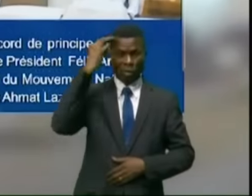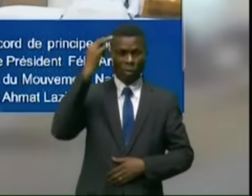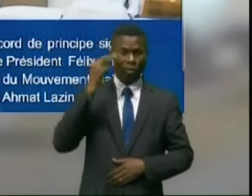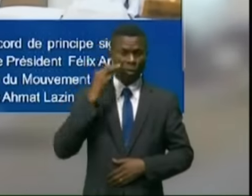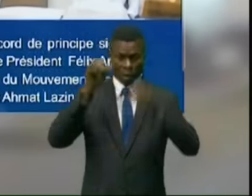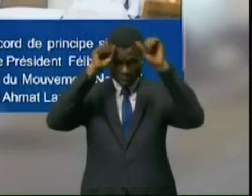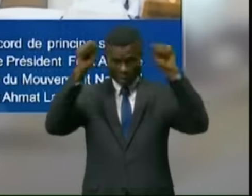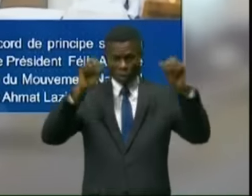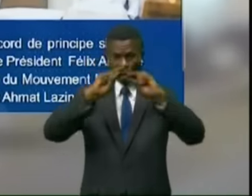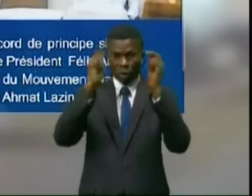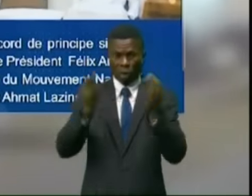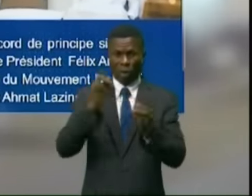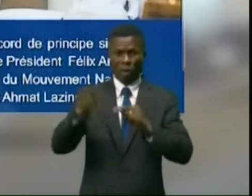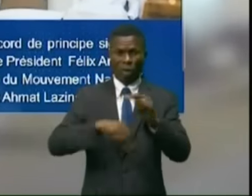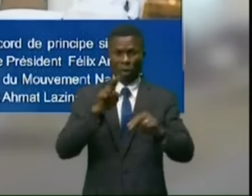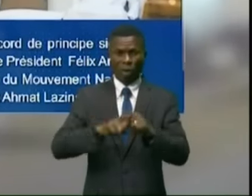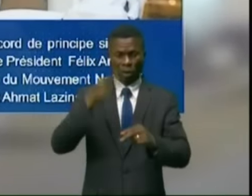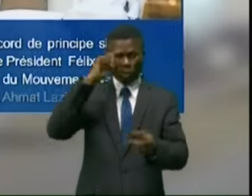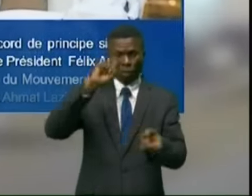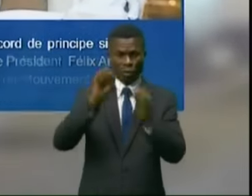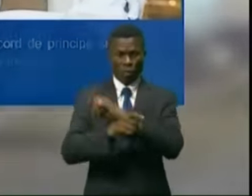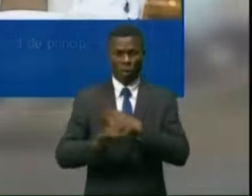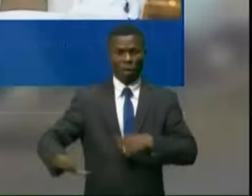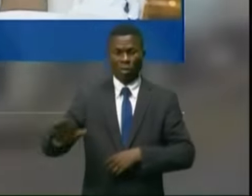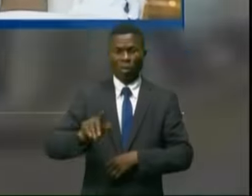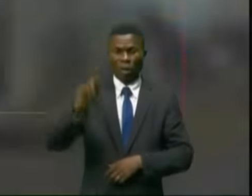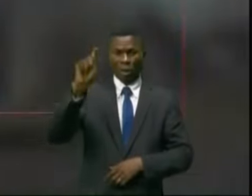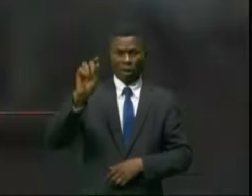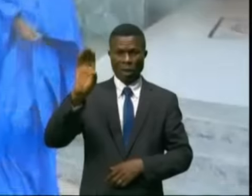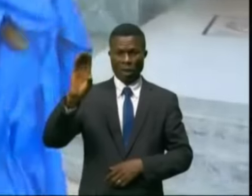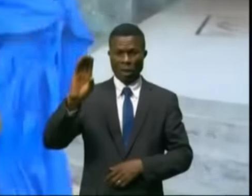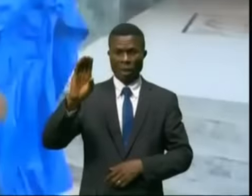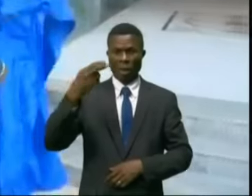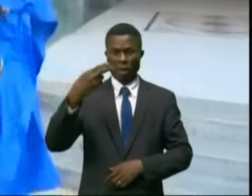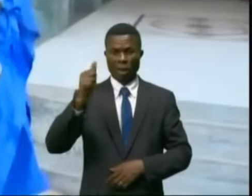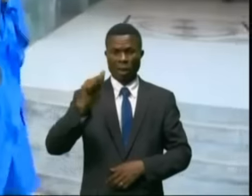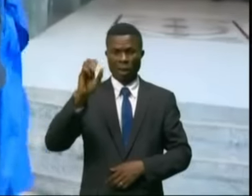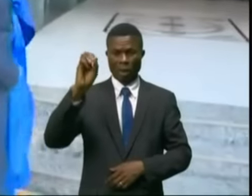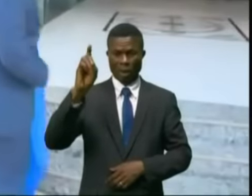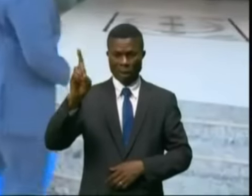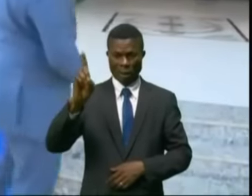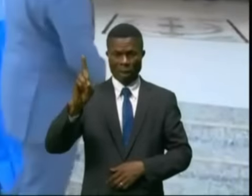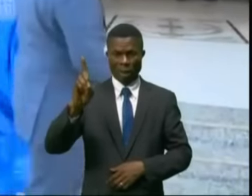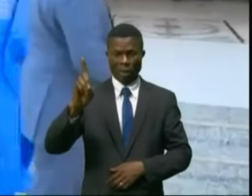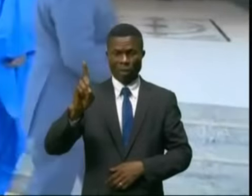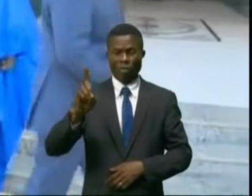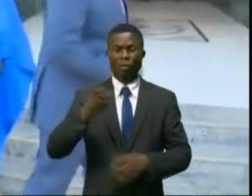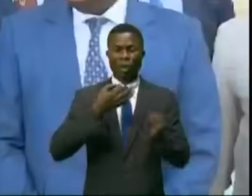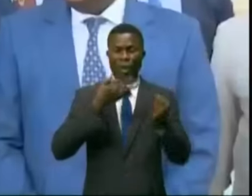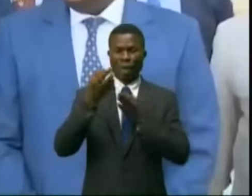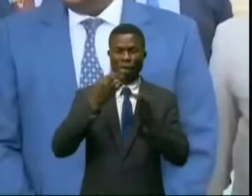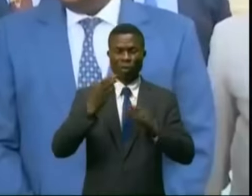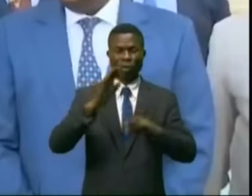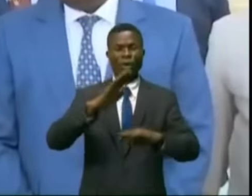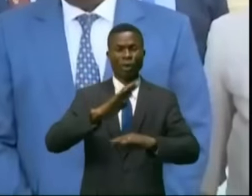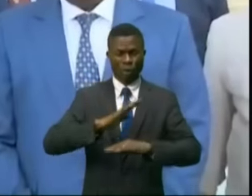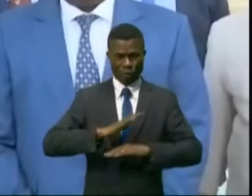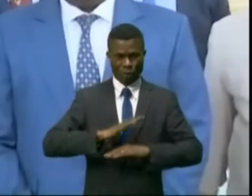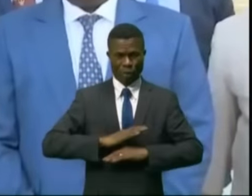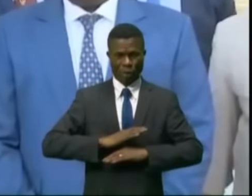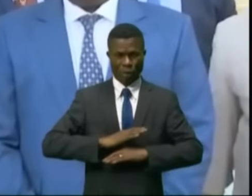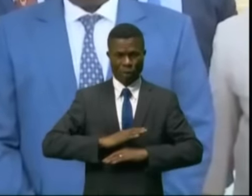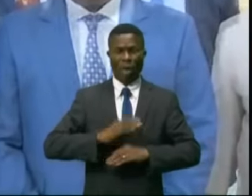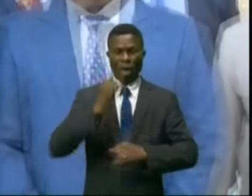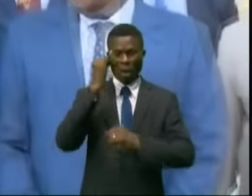président du Mouvement national pour le changement au Tchad, Mohamed Ahmed Lazina, a exprimé sa satisfaction au